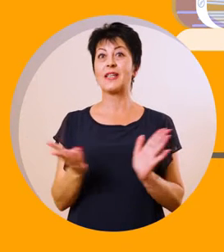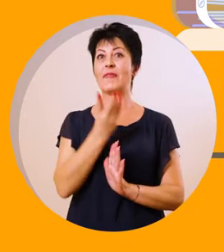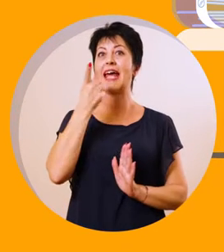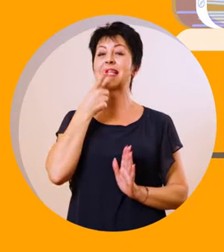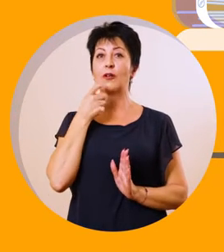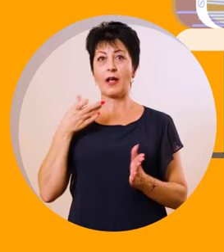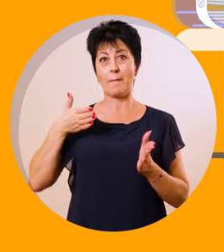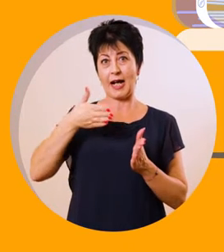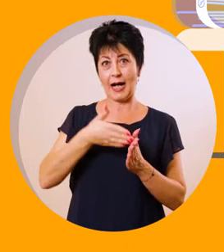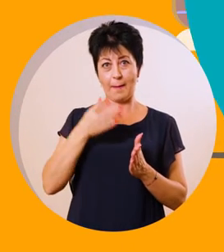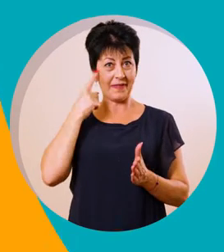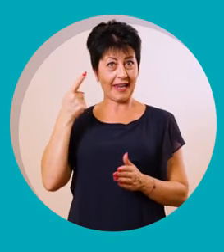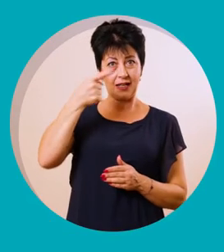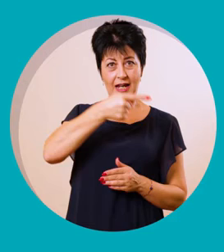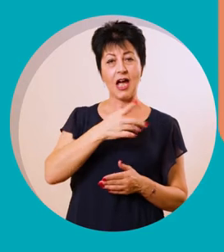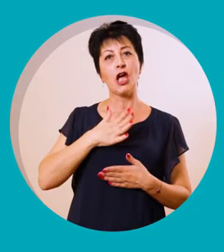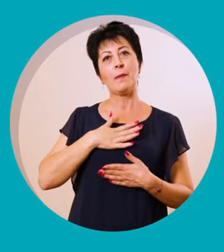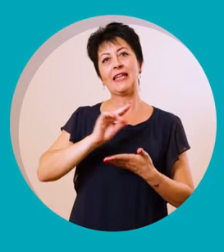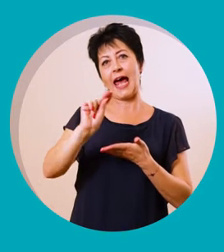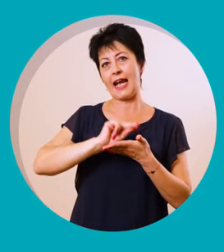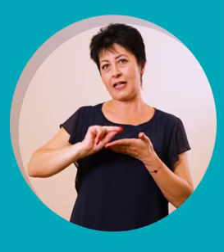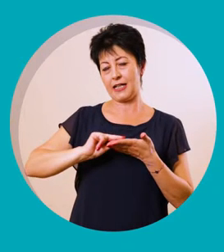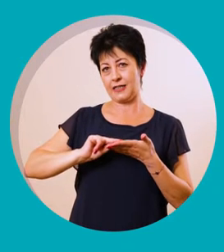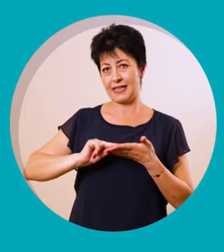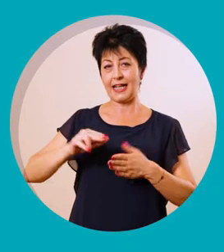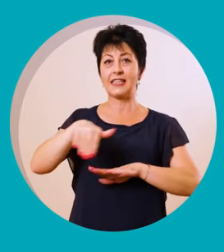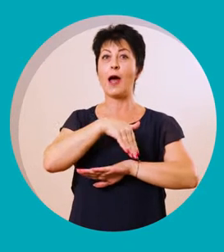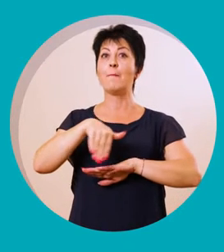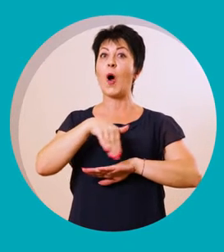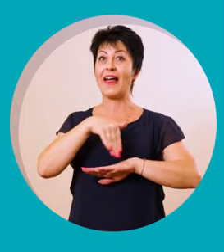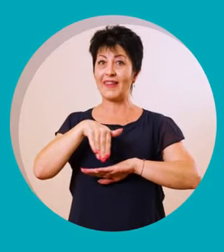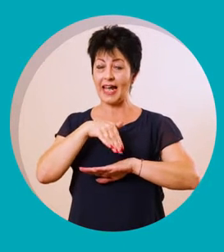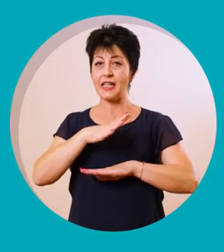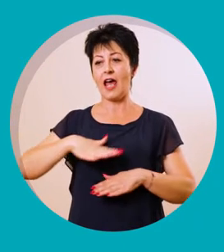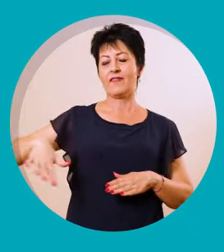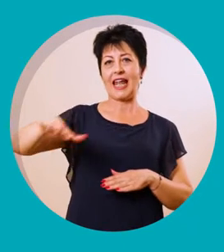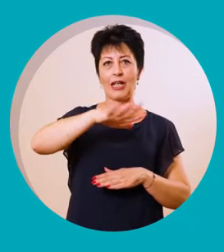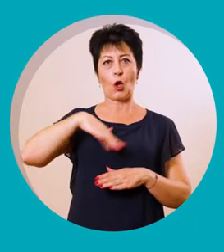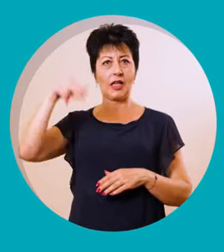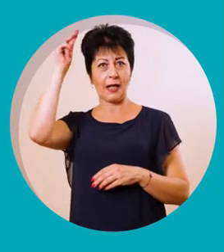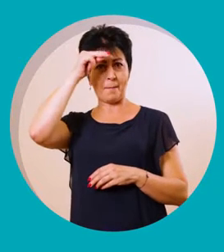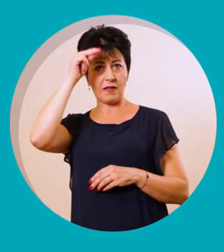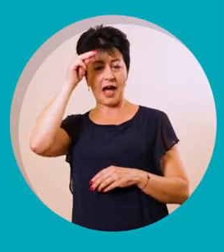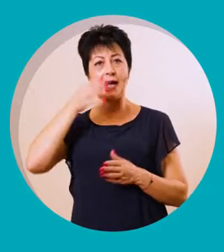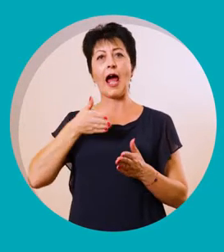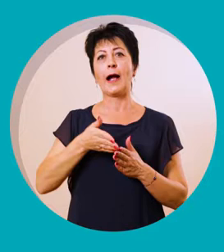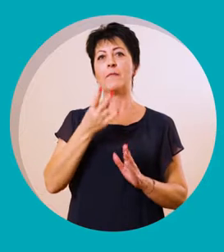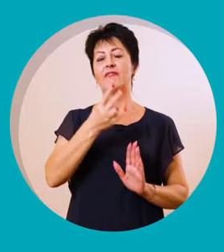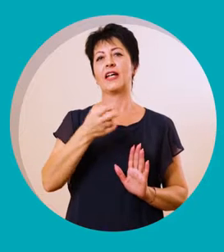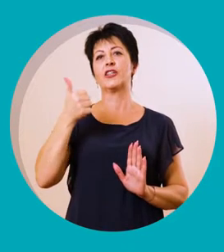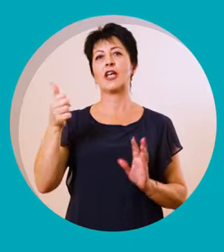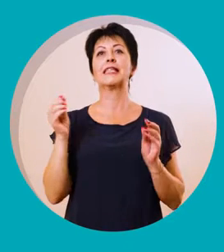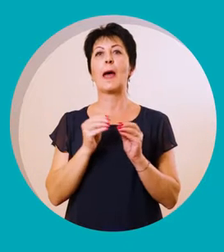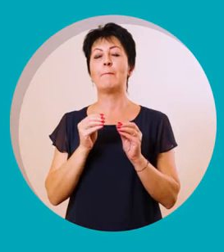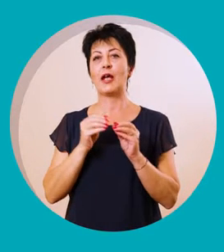години към изборния ден, имате регистрация по постоянен и настоящ адрес на територията на страната към 26 април 2019